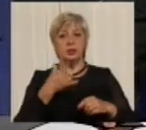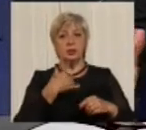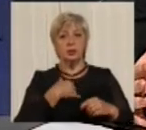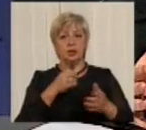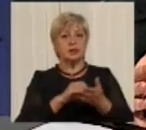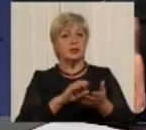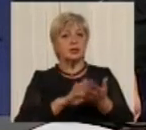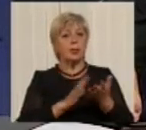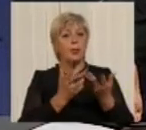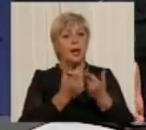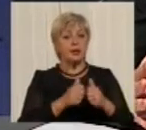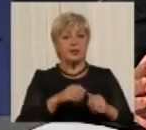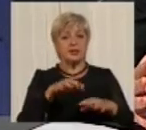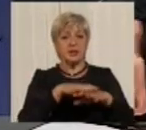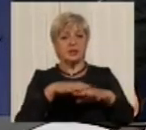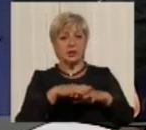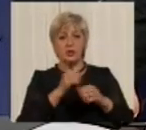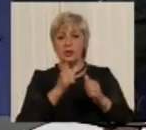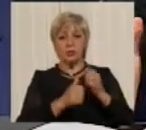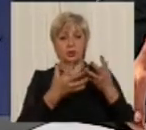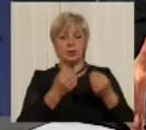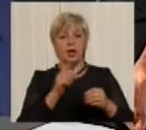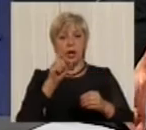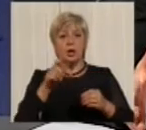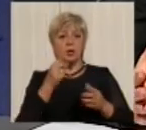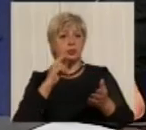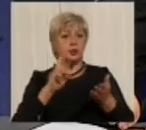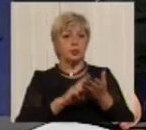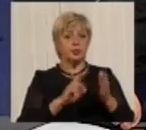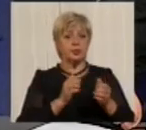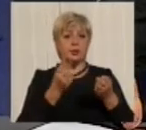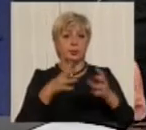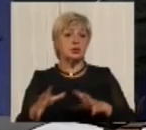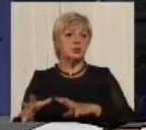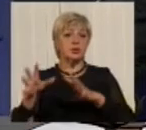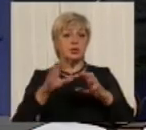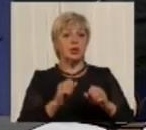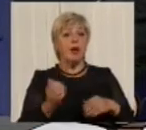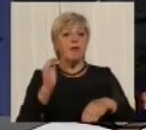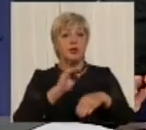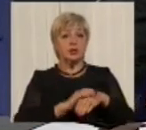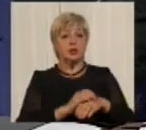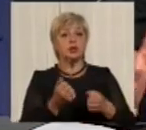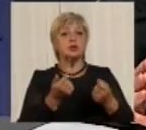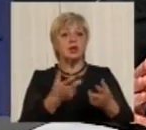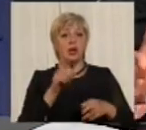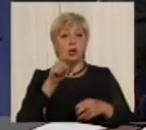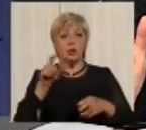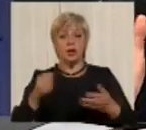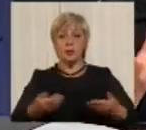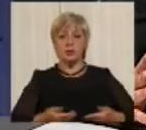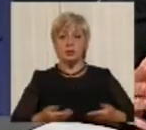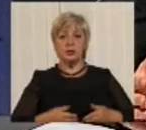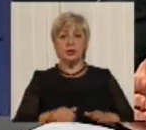кожен день відбувається, і люди не переписуються, а просто переїжджають, то фактичних даних, скільки людей проживає, це можна